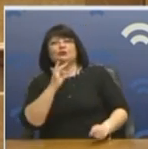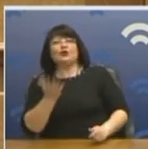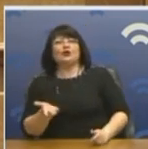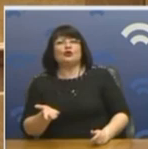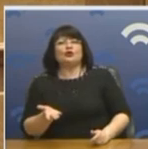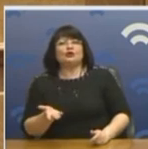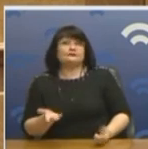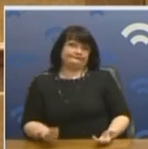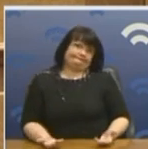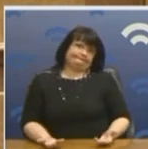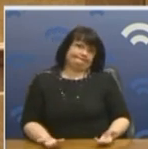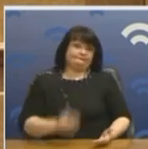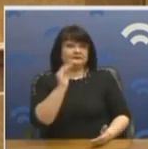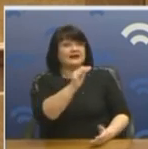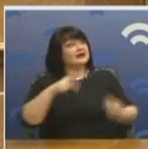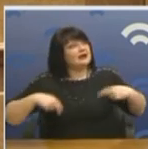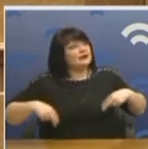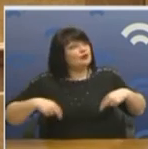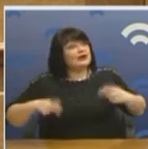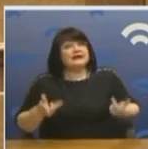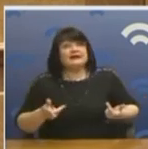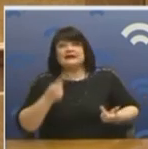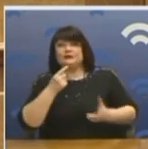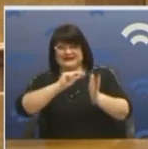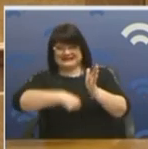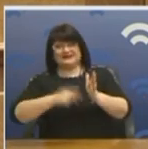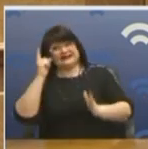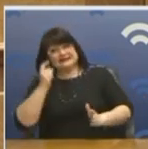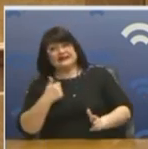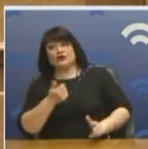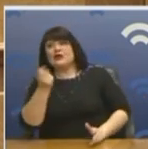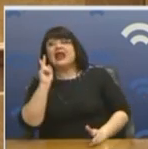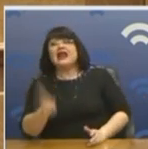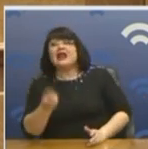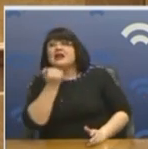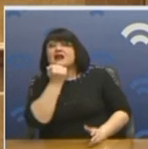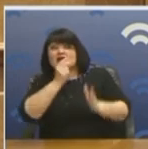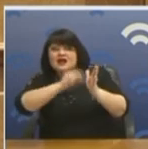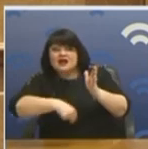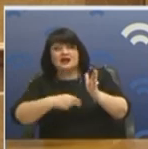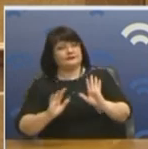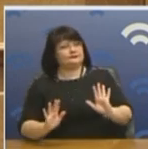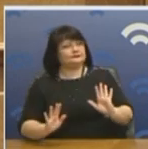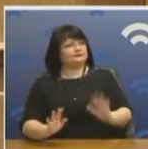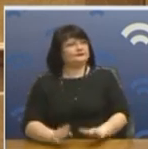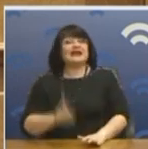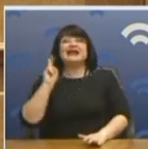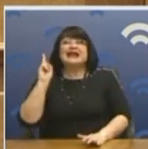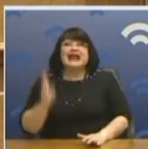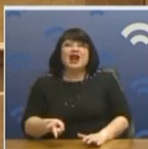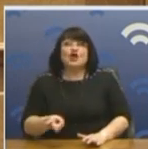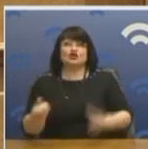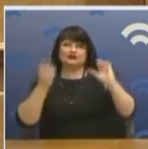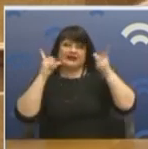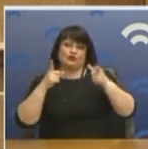Τι είναι αυτά κύριε Υπουργέ μου. Θα μου πείτε από τη συμβάση, δεν ξέρω. Τότε κακώς υπογράψατε τη συμβάση κύριε Υπουργέ. Ο Σουφυλιάς και η Νέα Δημοκρατία. Κακώς υπέγραψατε τα